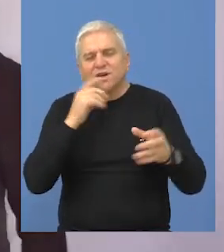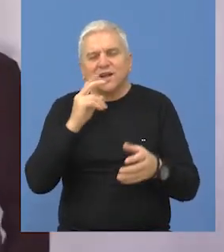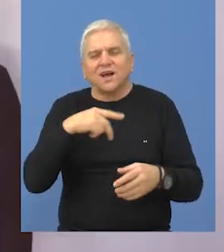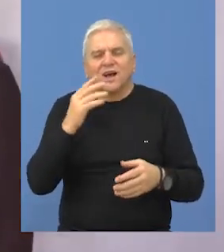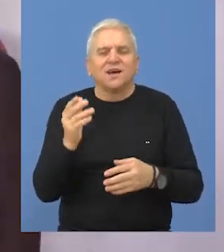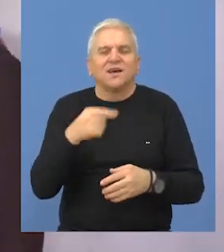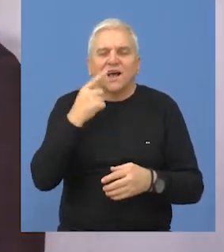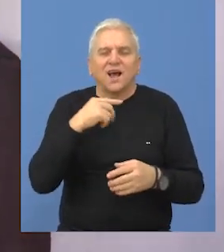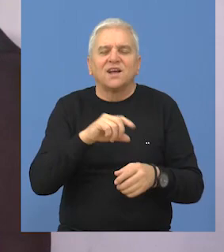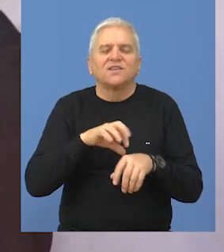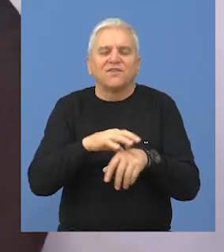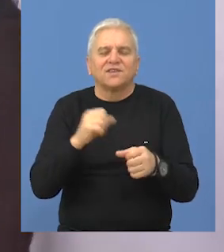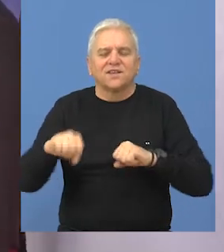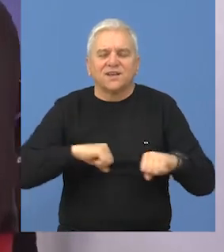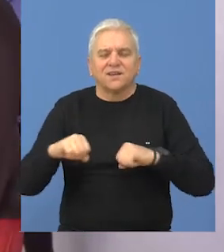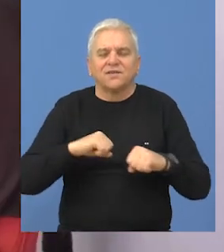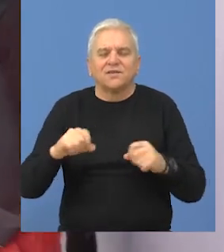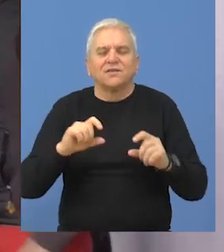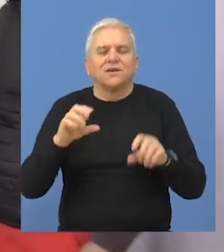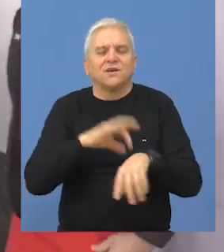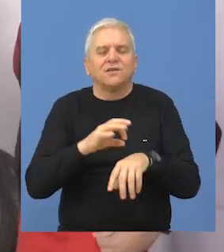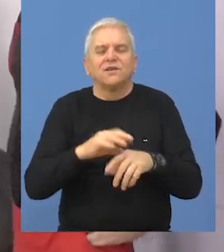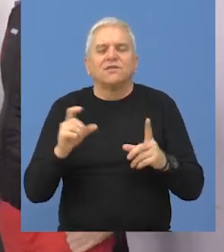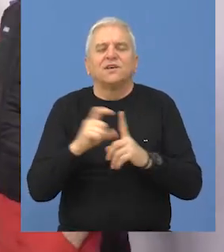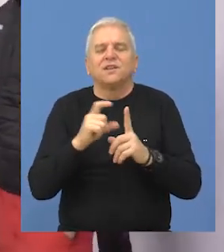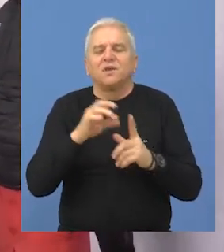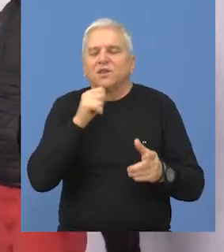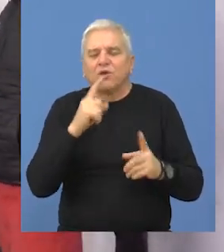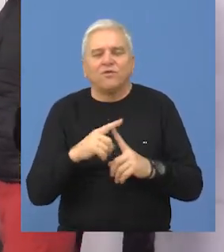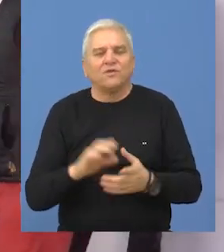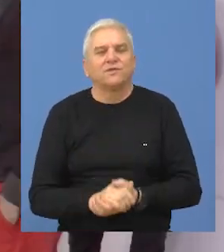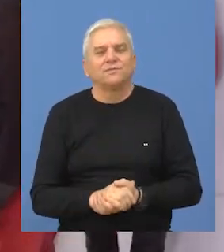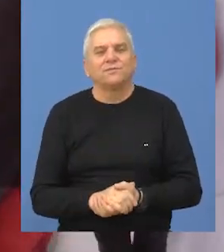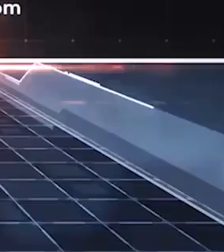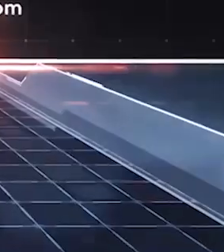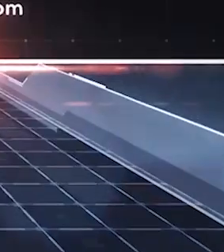parka, zaključio je vršilac dužnosti direktora, dr. Dimitrov.